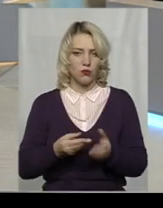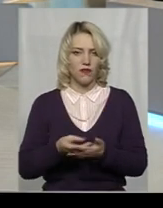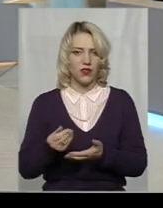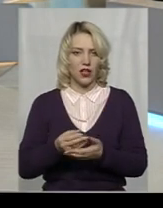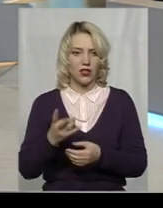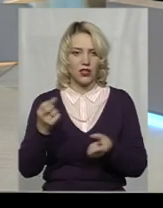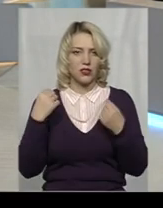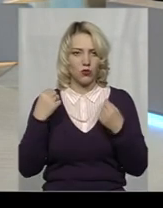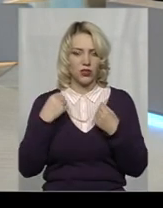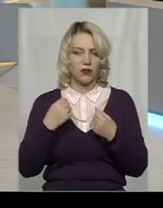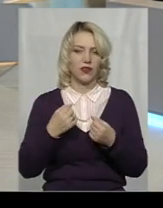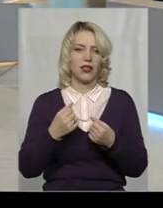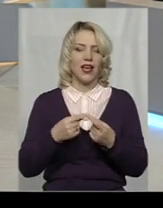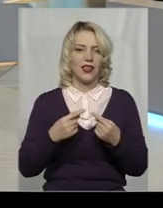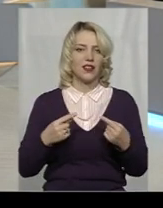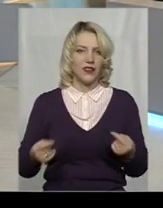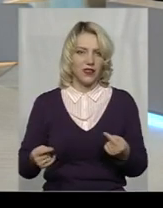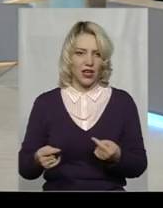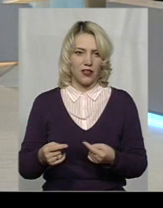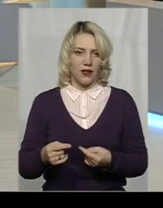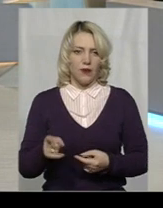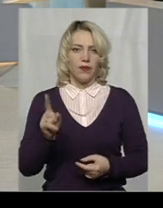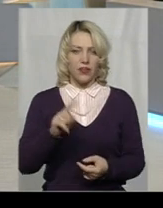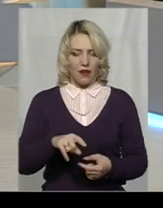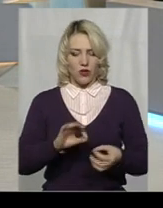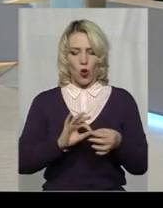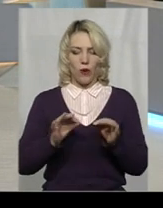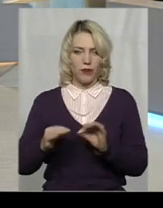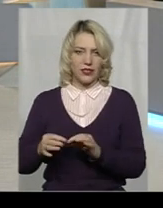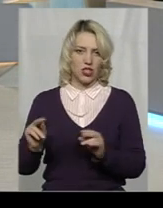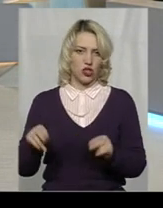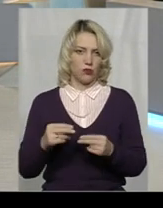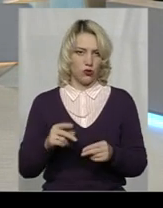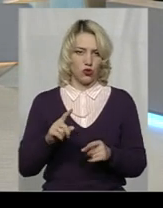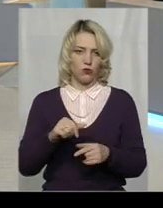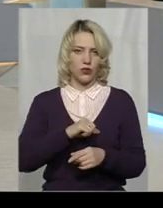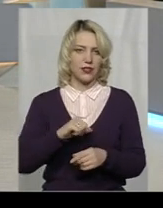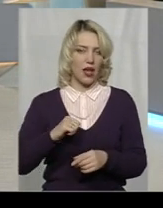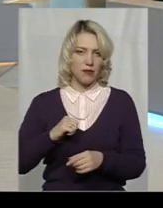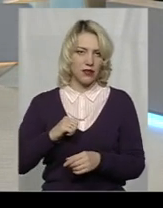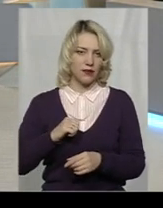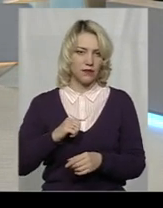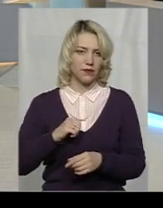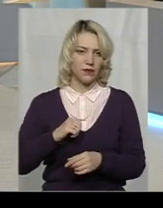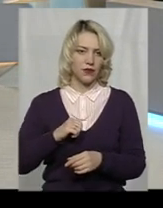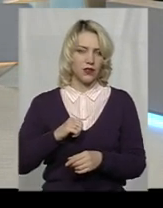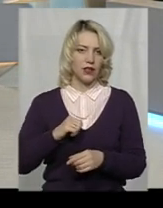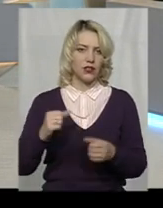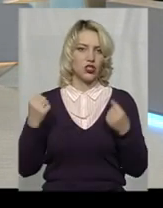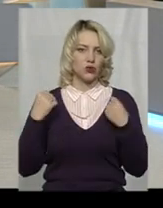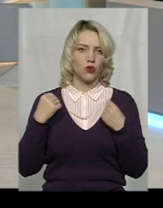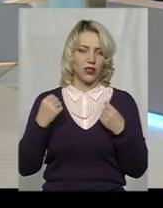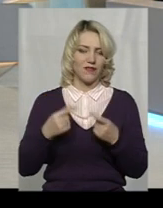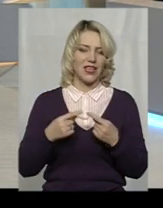на спортивний інвентар, навіть олімпійським чемпіоном, вони чомусь самі спортивний інвентар